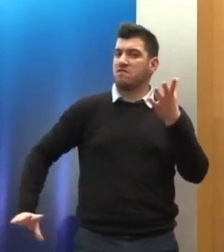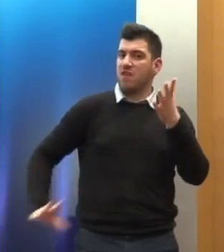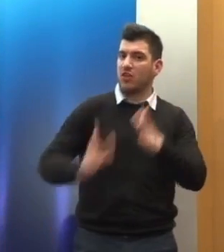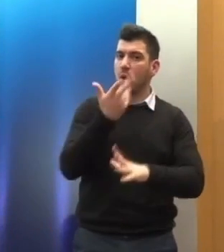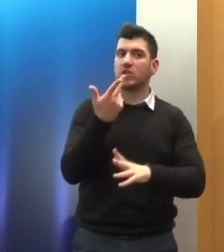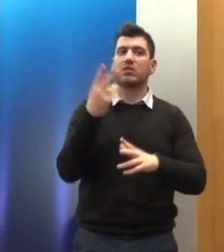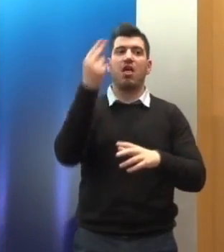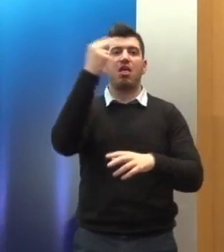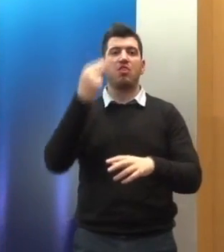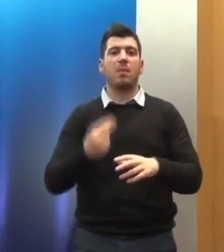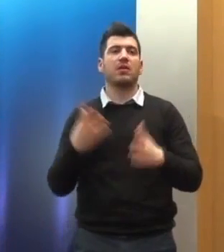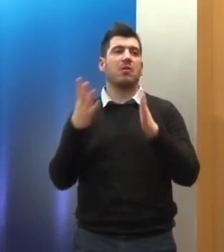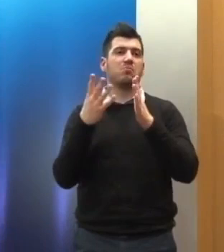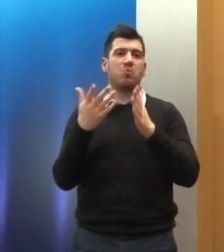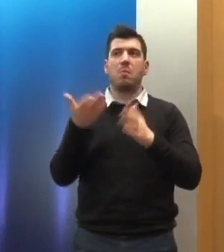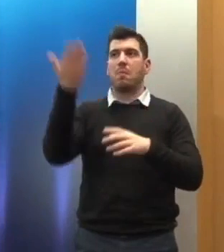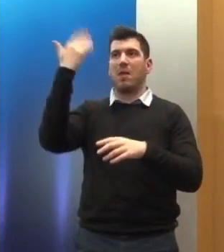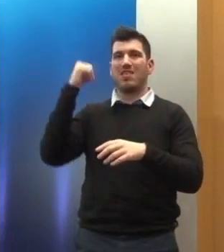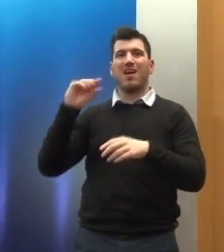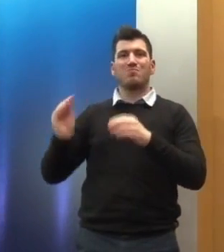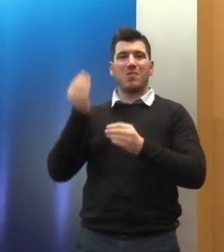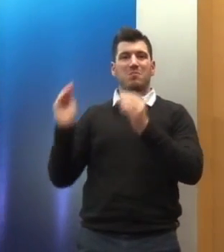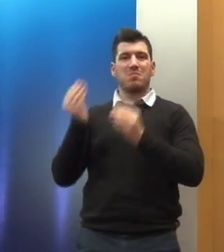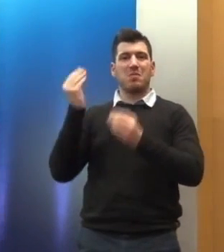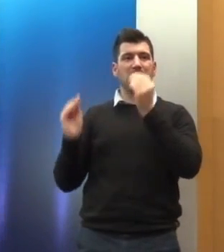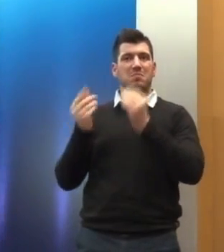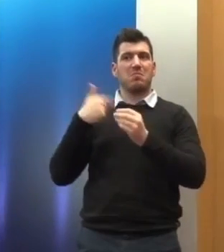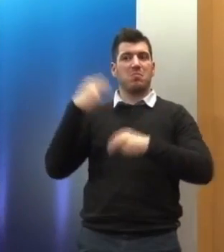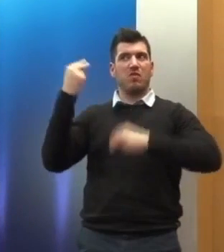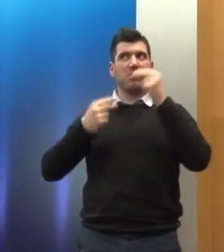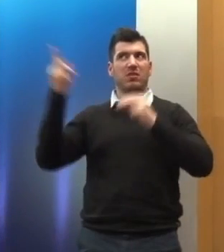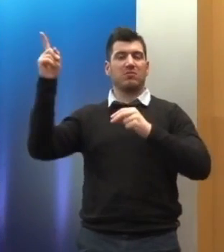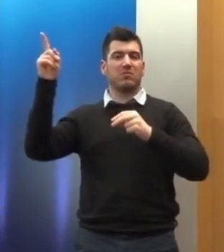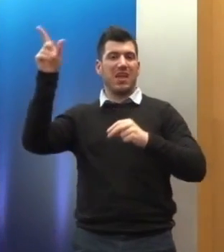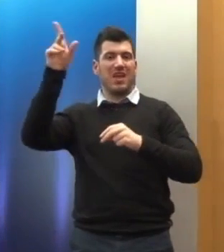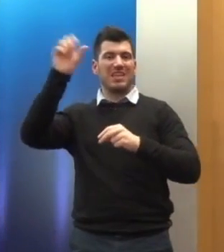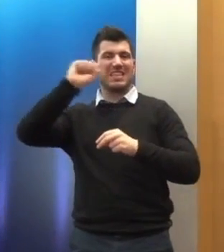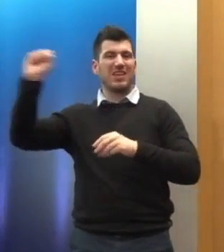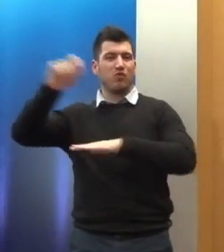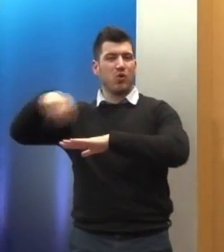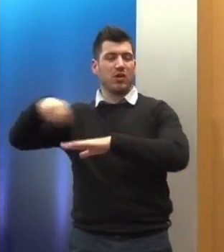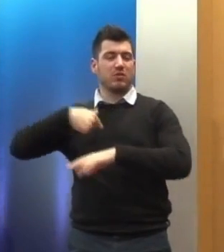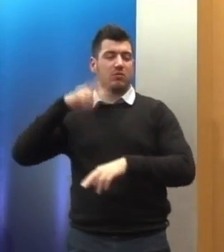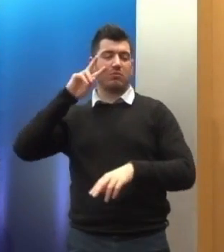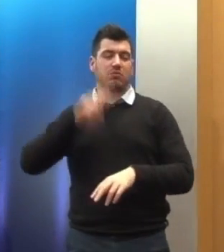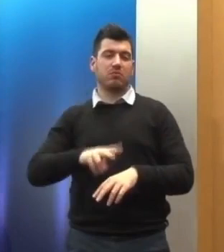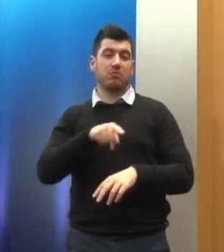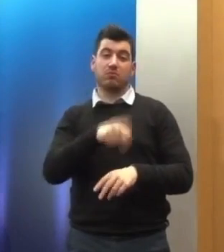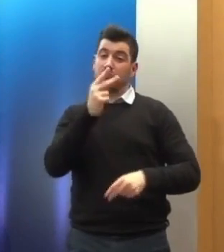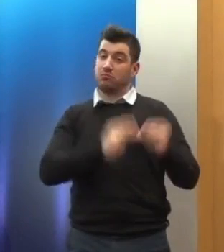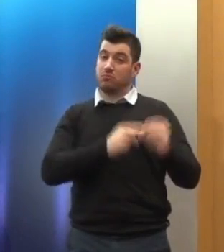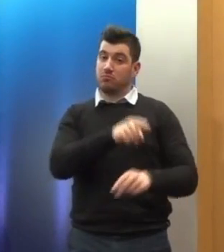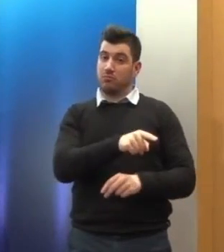σε ζητήματα που απασχόλησαν κατά καιρούς έντονα το Δικαστήριο του Στρασμούρκου Πάντοτε έχουμε ένα πρόβλημα με το θέμα της